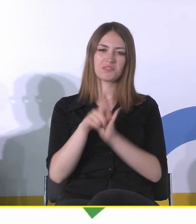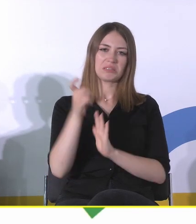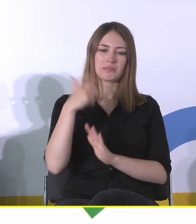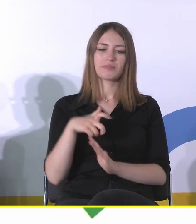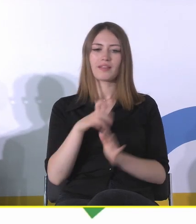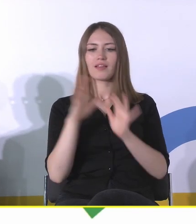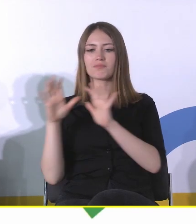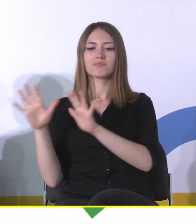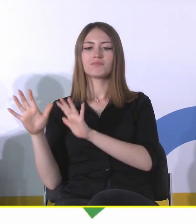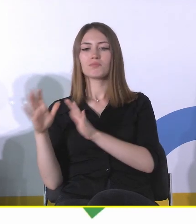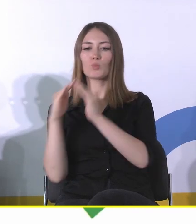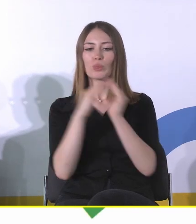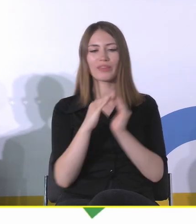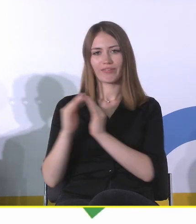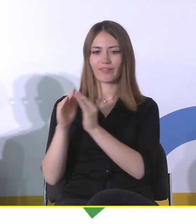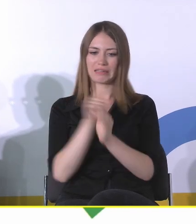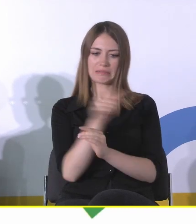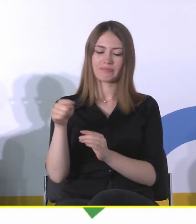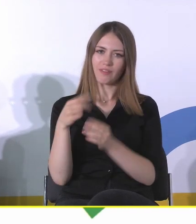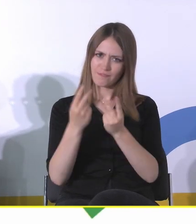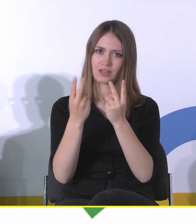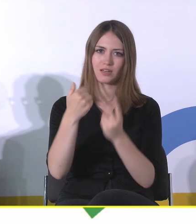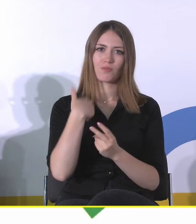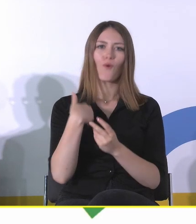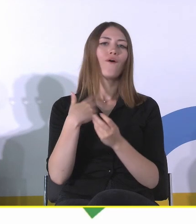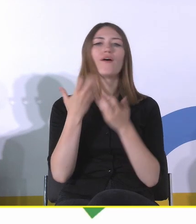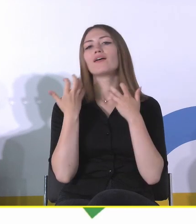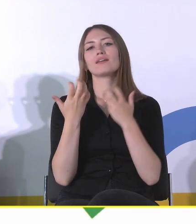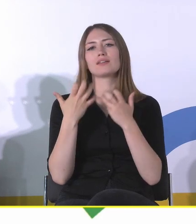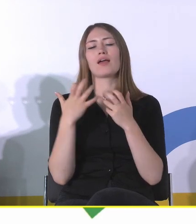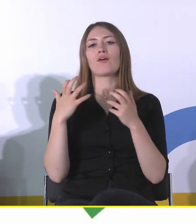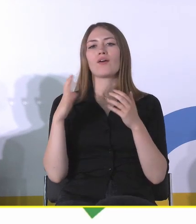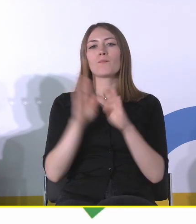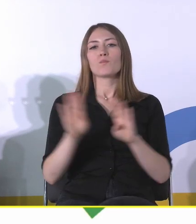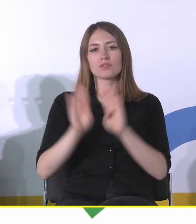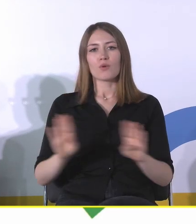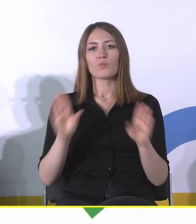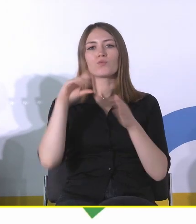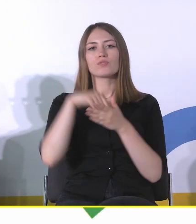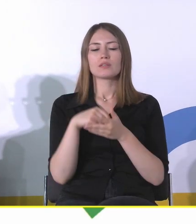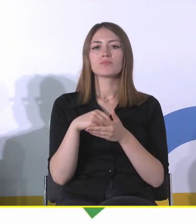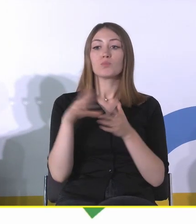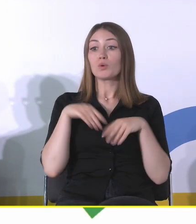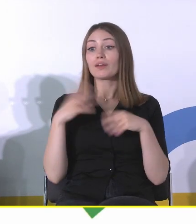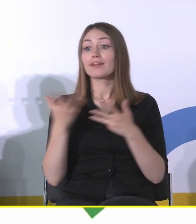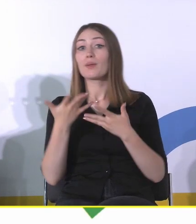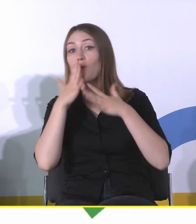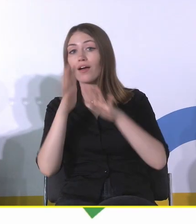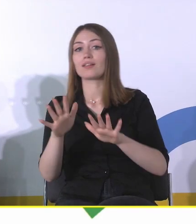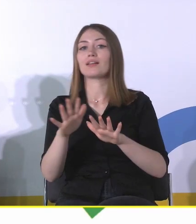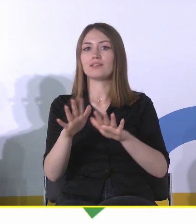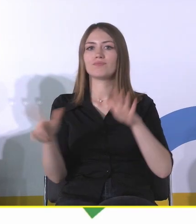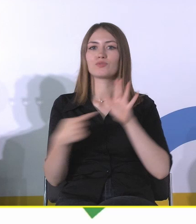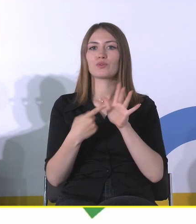którzy bardzo chcieli, żeby w ogóle zaistniało muzeum, żeby zaistniało miejsce, gdzie to można pokazać. Więc dla ludzi to jest nie tylko ważne indywidualnie,